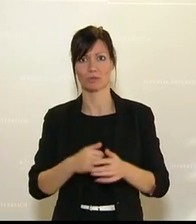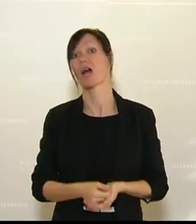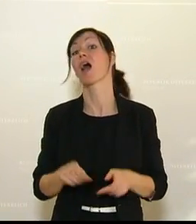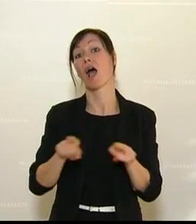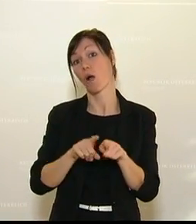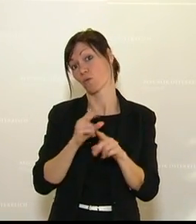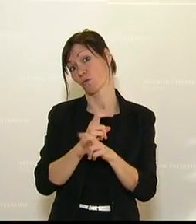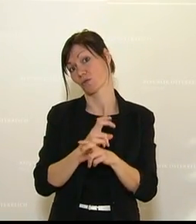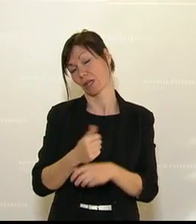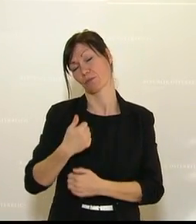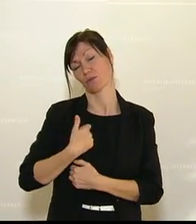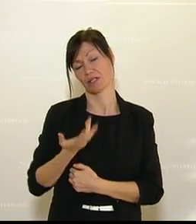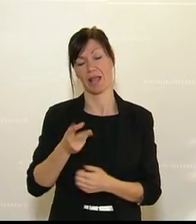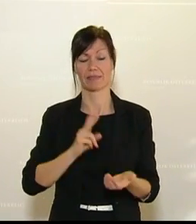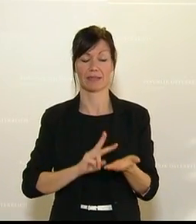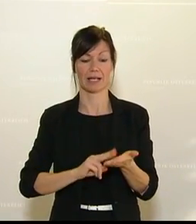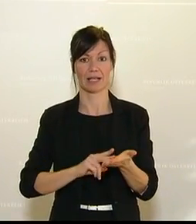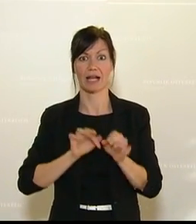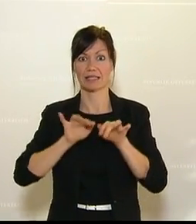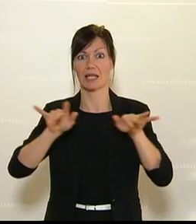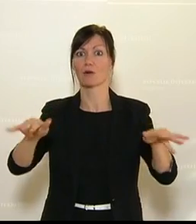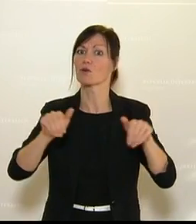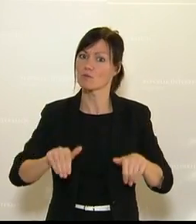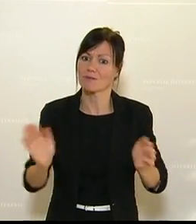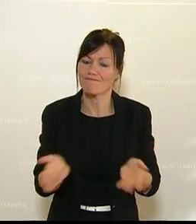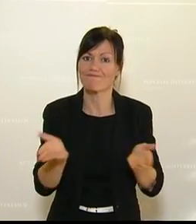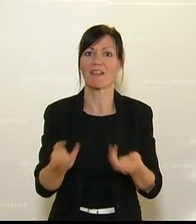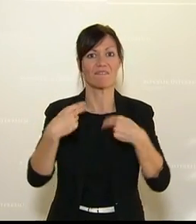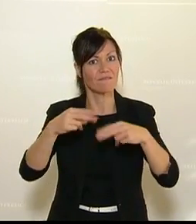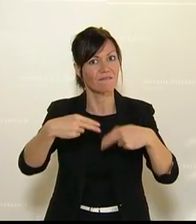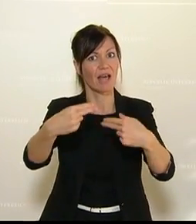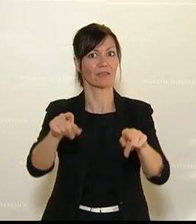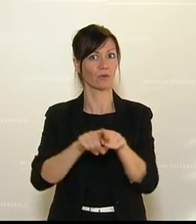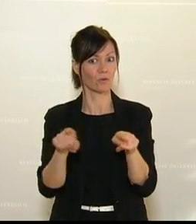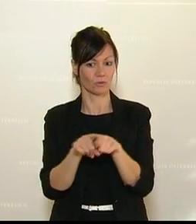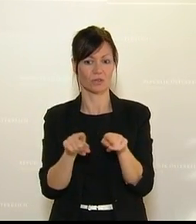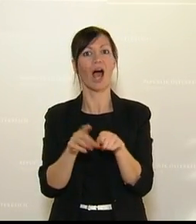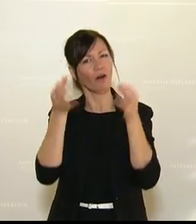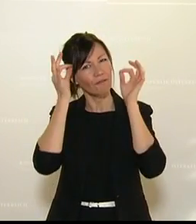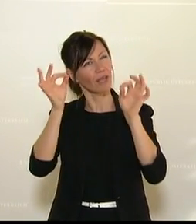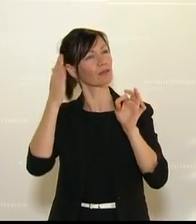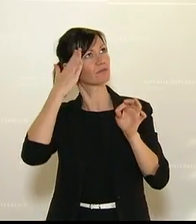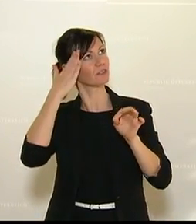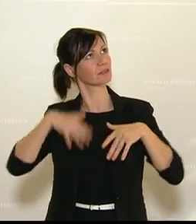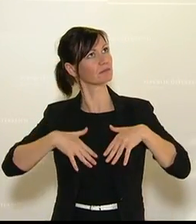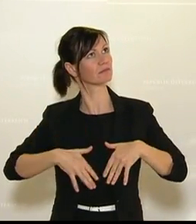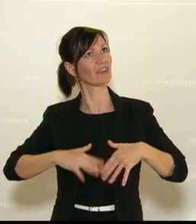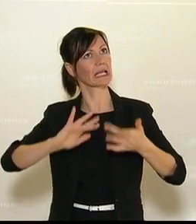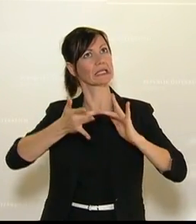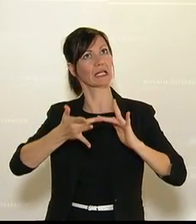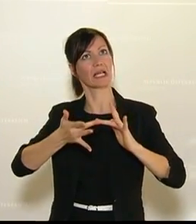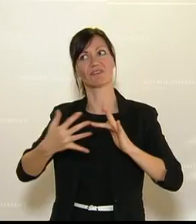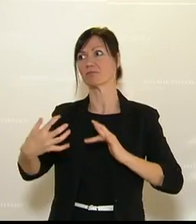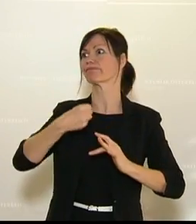Bundesheeres weiter vorantreiben und auch die Fähigkeiten unserer Nachricht nimmt dazu, Cyberabwehr verstärken.